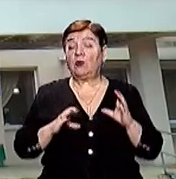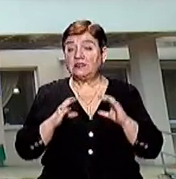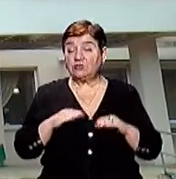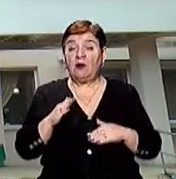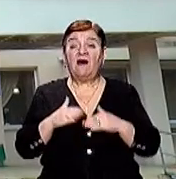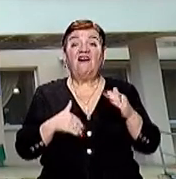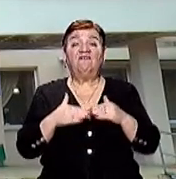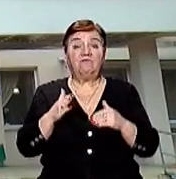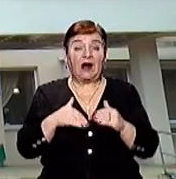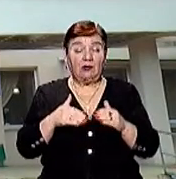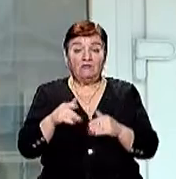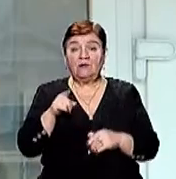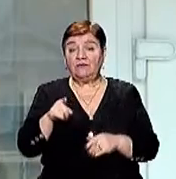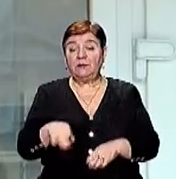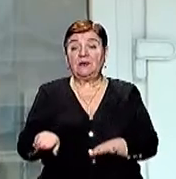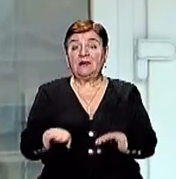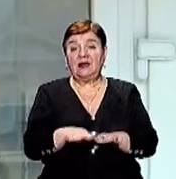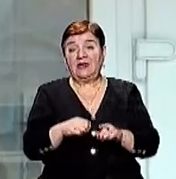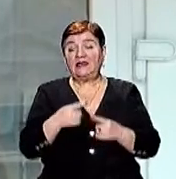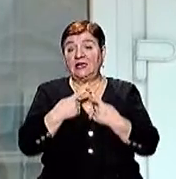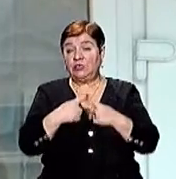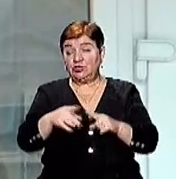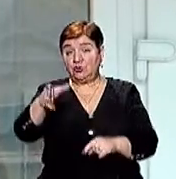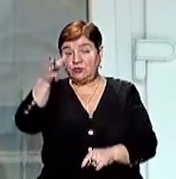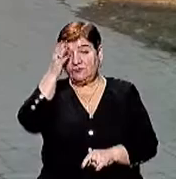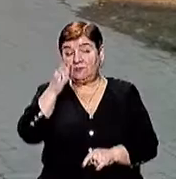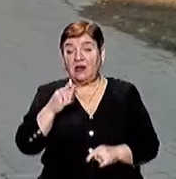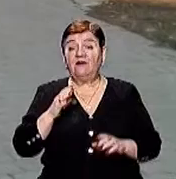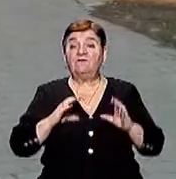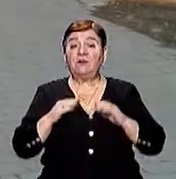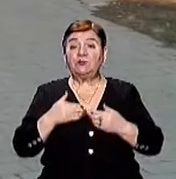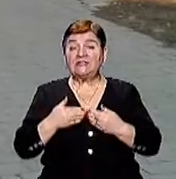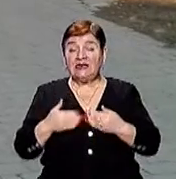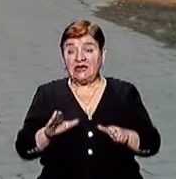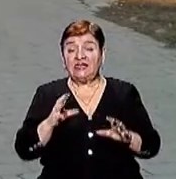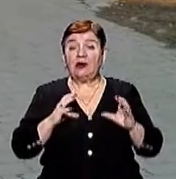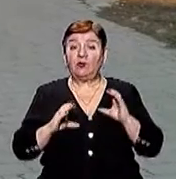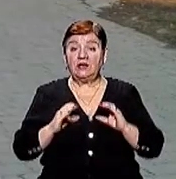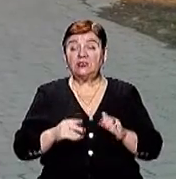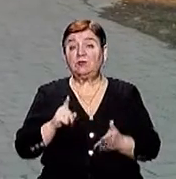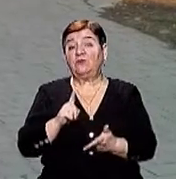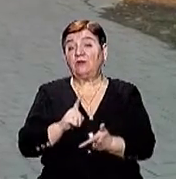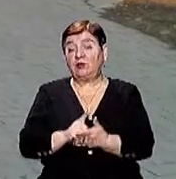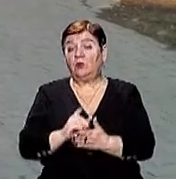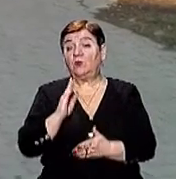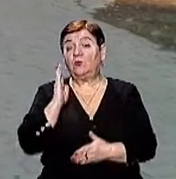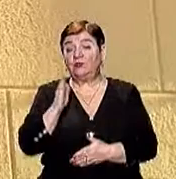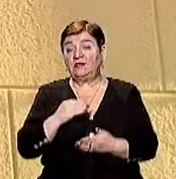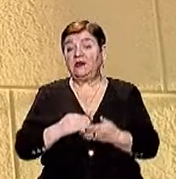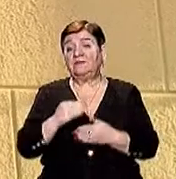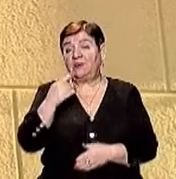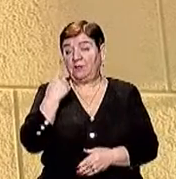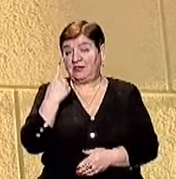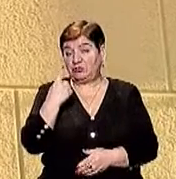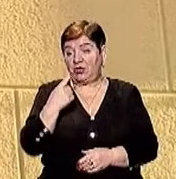фахового, він прирівняється до професійно-технічної освіти Тобто випускники коледжу для здобуття вищої освіти муситимуть вступати на перший